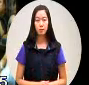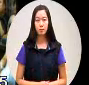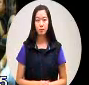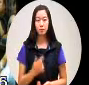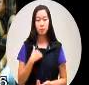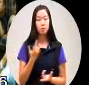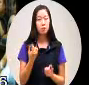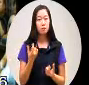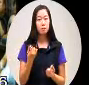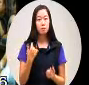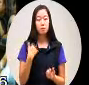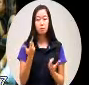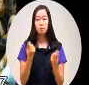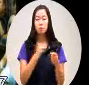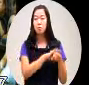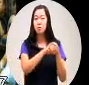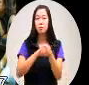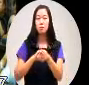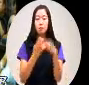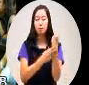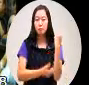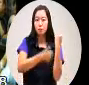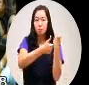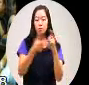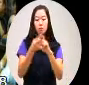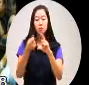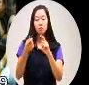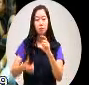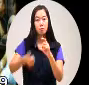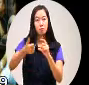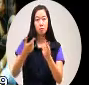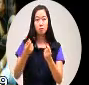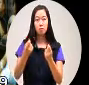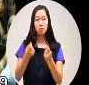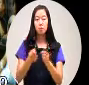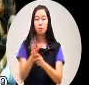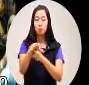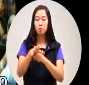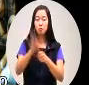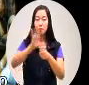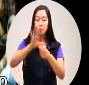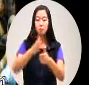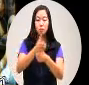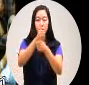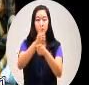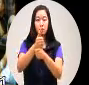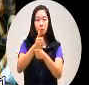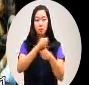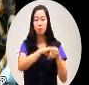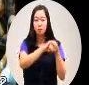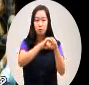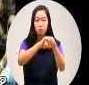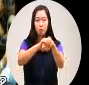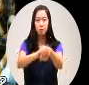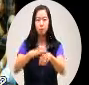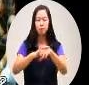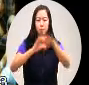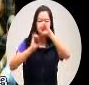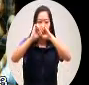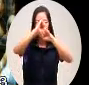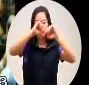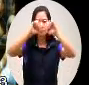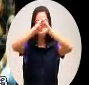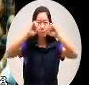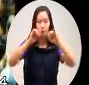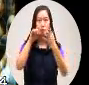我也带着里长区长跟农养署呢深入了解什么叫做